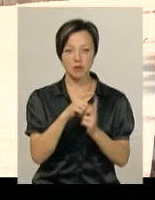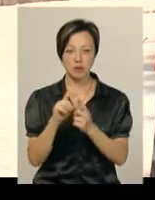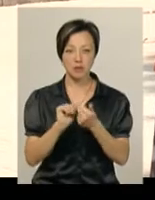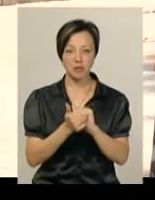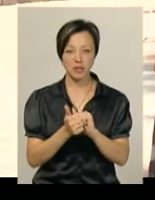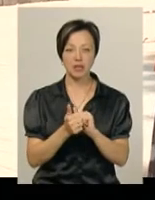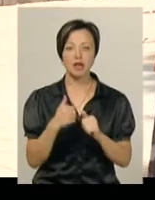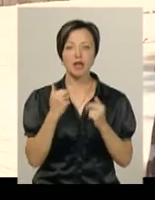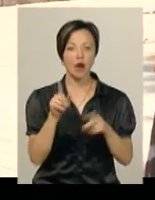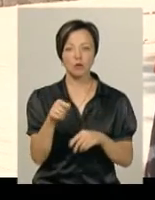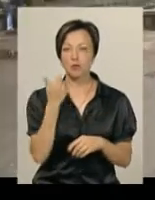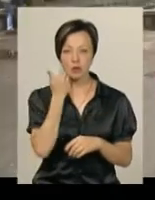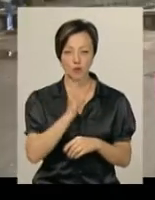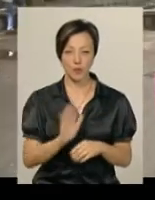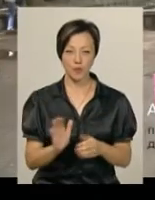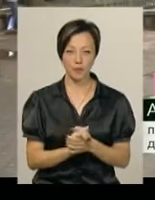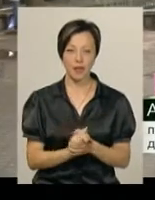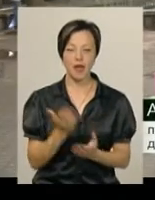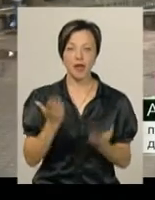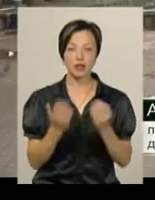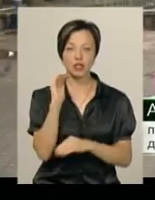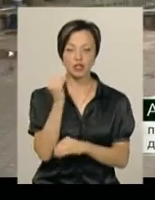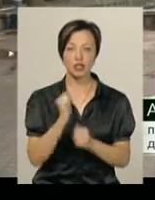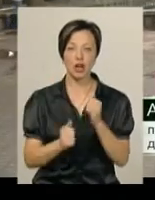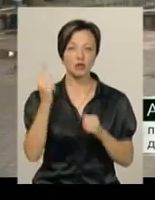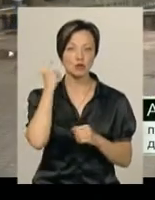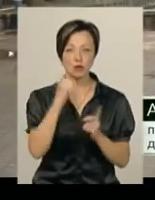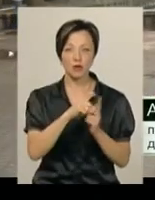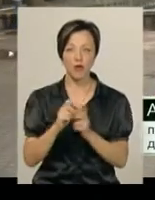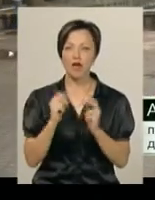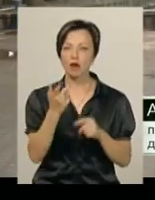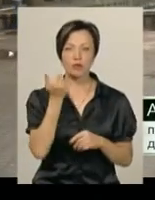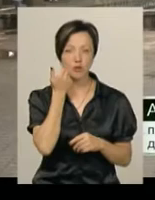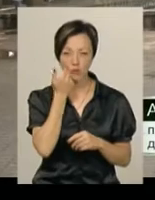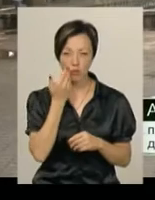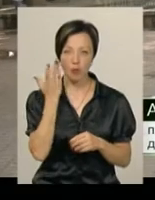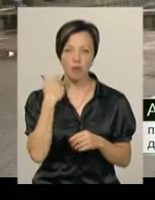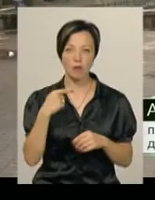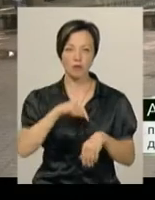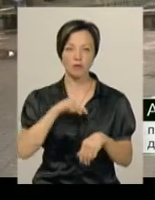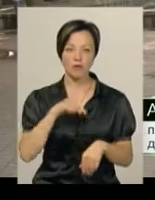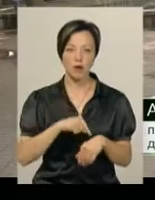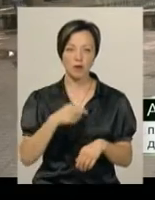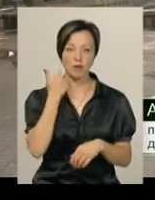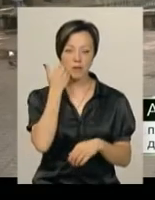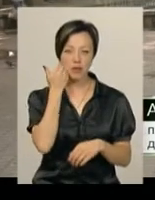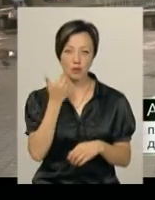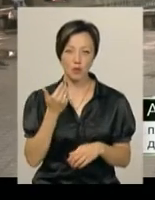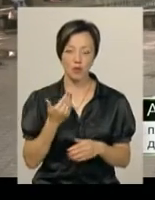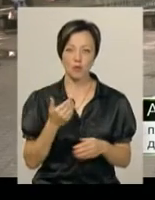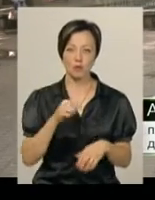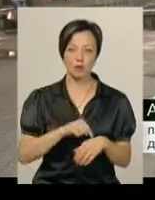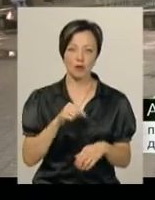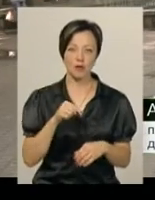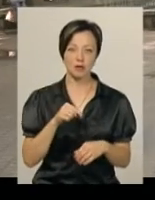замінити фразу «Як тобі не соромно». Якщо дитина часто чує фразу «Як тобі не соромно», коли вона почувається присоромленою, коли вона